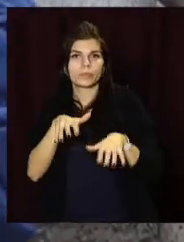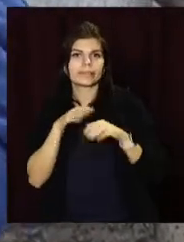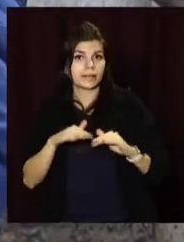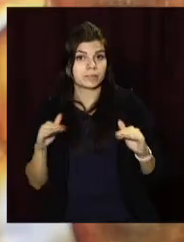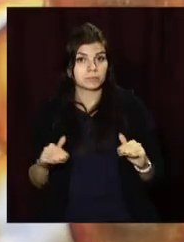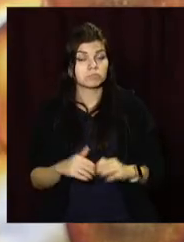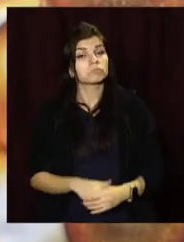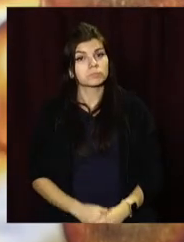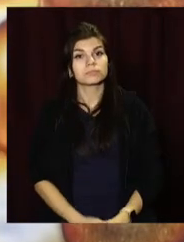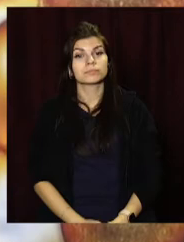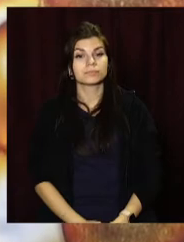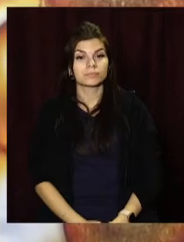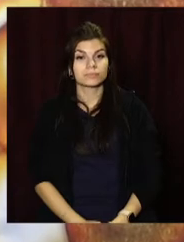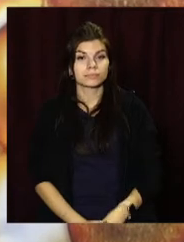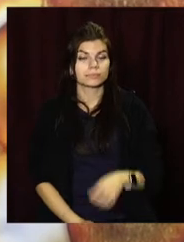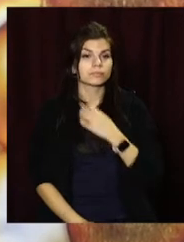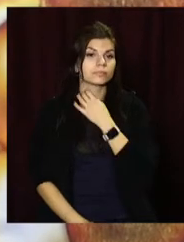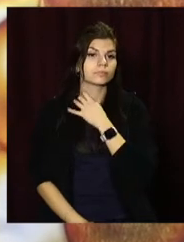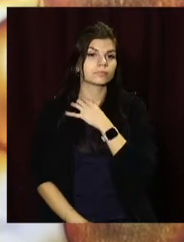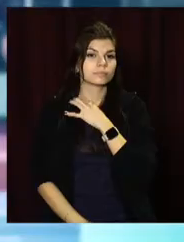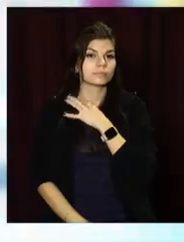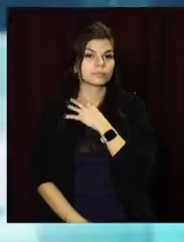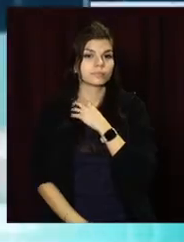Денис Крикус, Оупен Юз, телеканал «Відкритий».